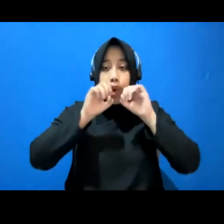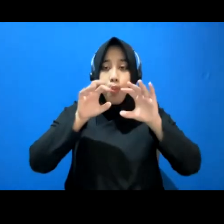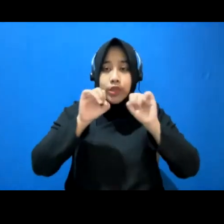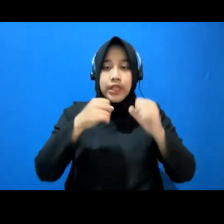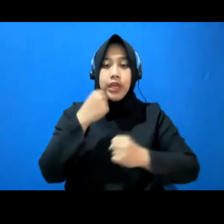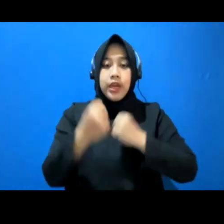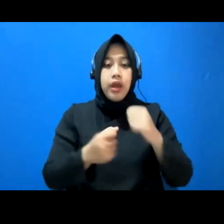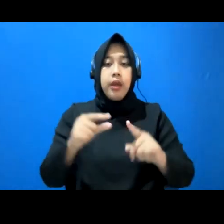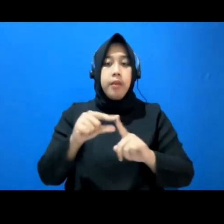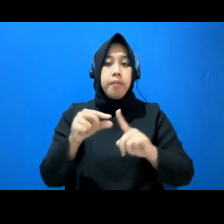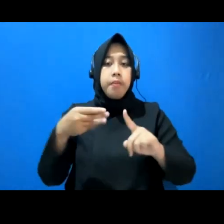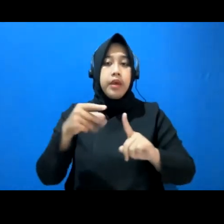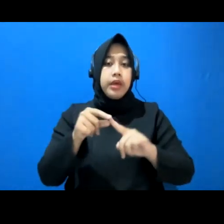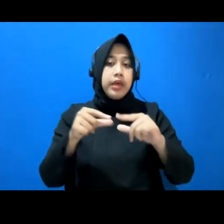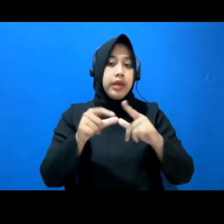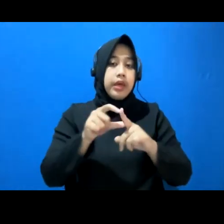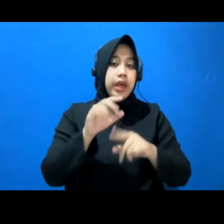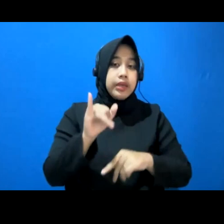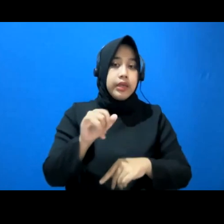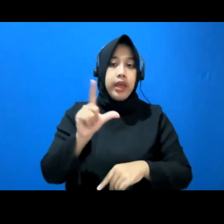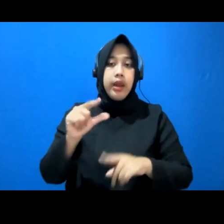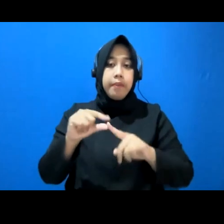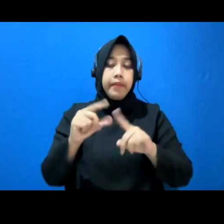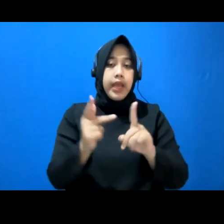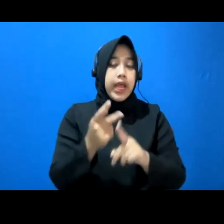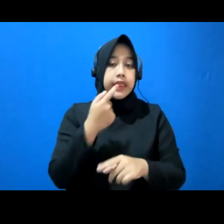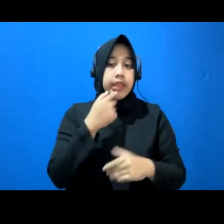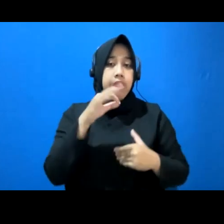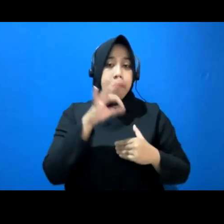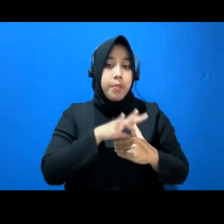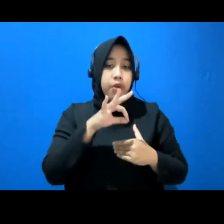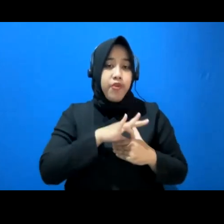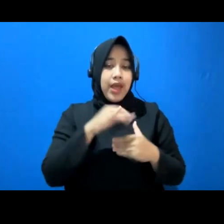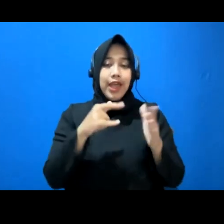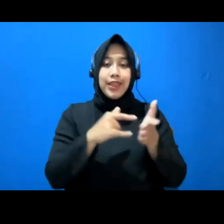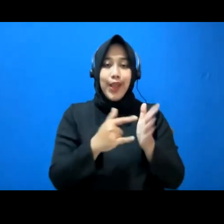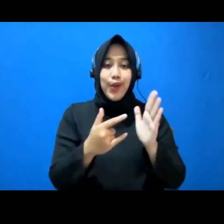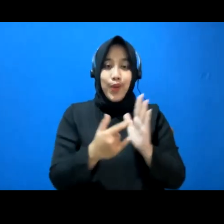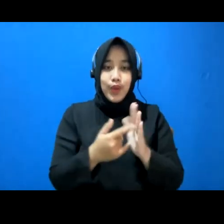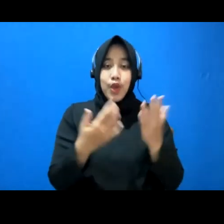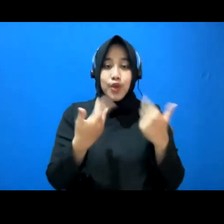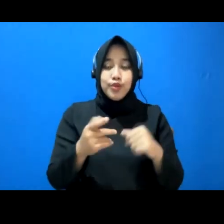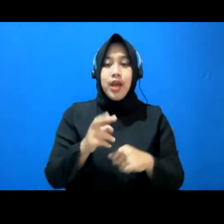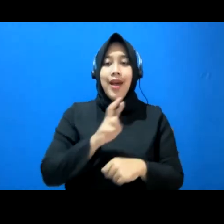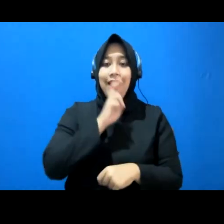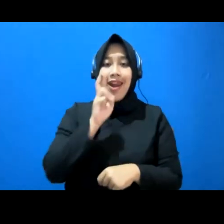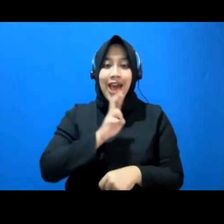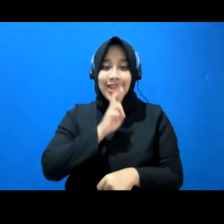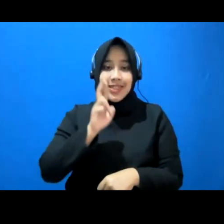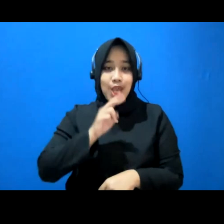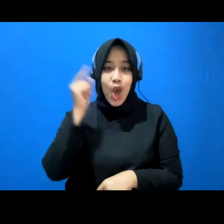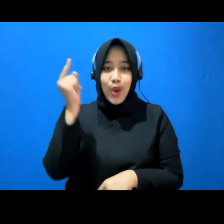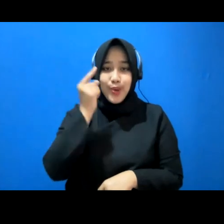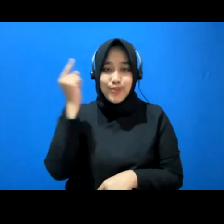RPA kaitannya dengan pemanfaatan teknologi. Karena sudah jadi rahasia umum, kita untuk